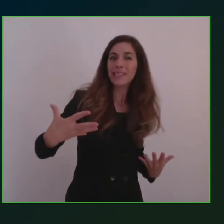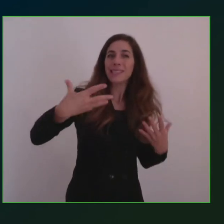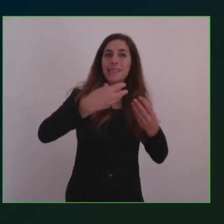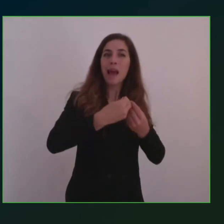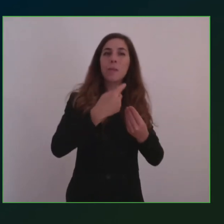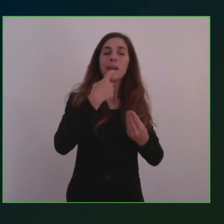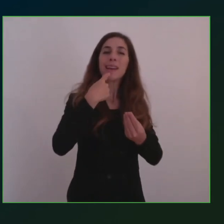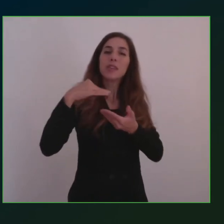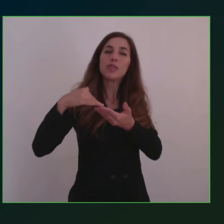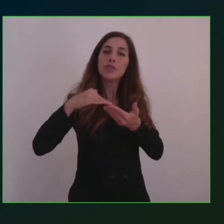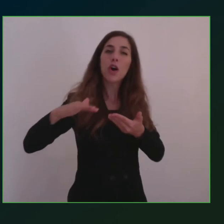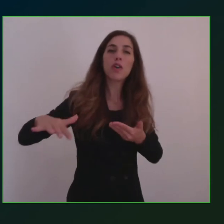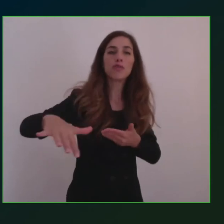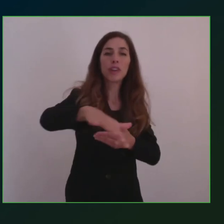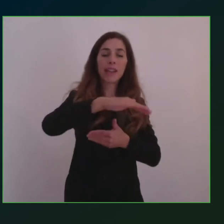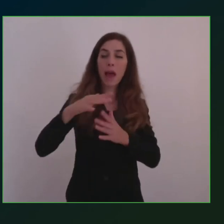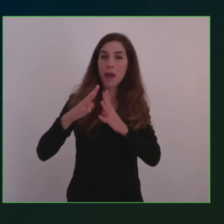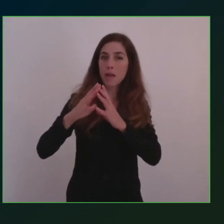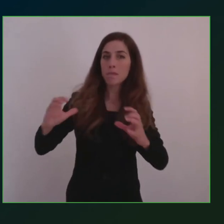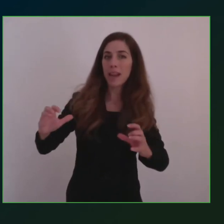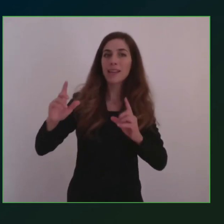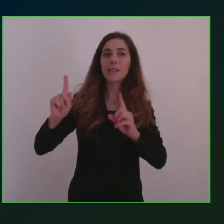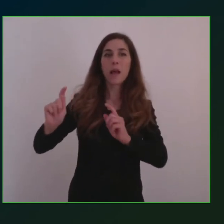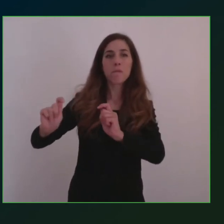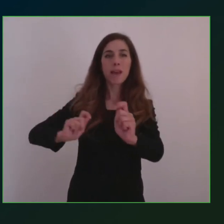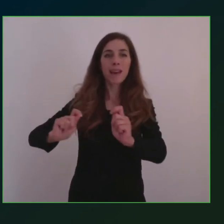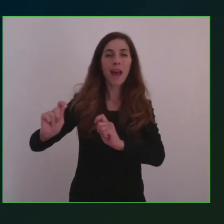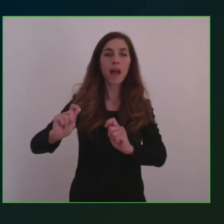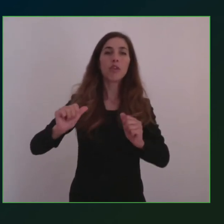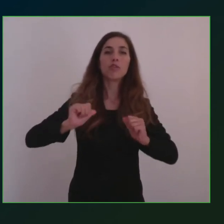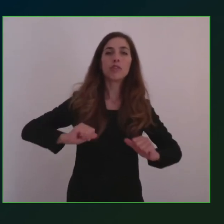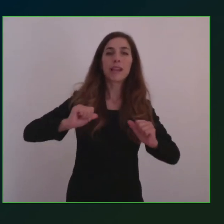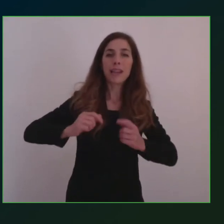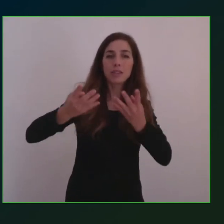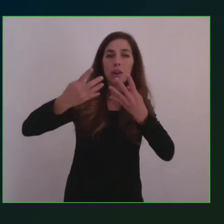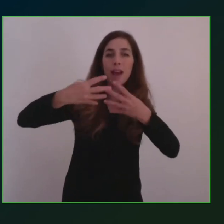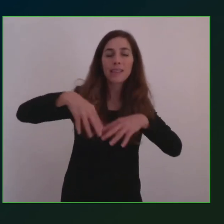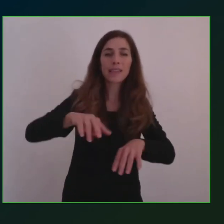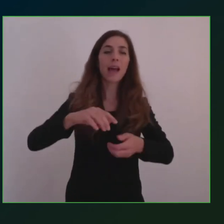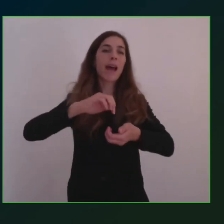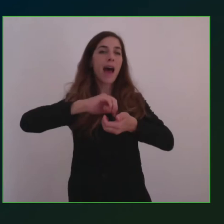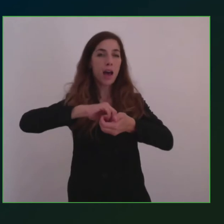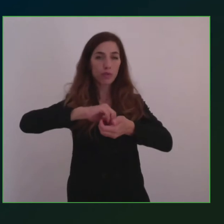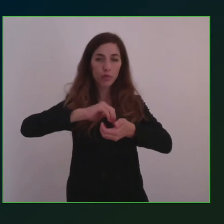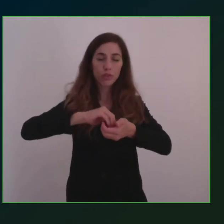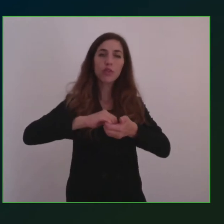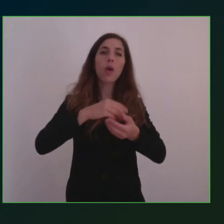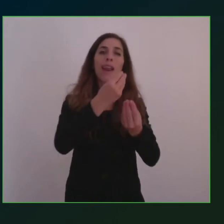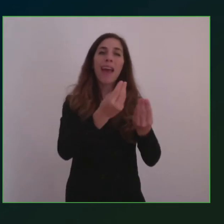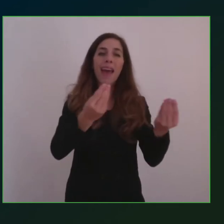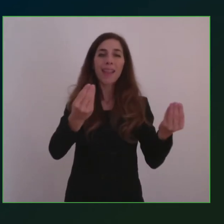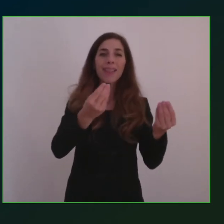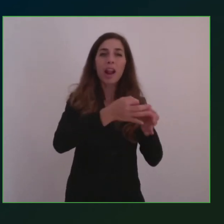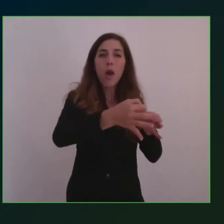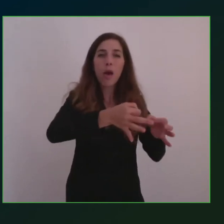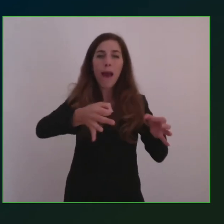mercato, alla cittadinanza organizzata, alle associazioni, agli enti locali, nei vari livelli di governo. Questo è particolarmente